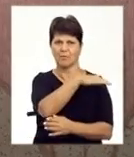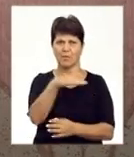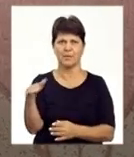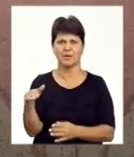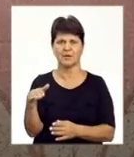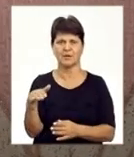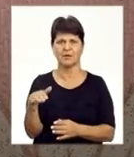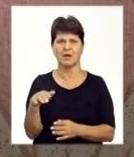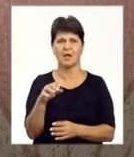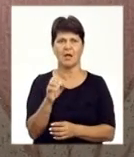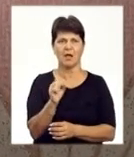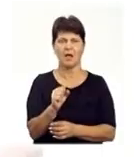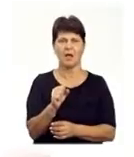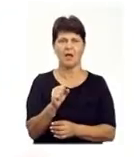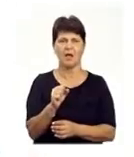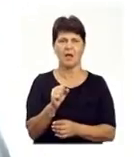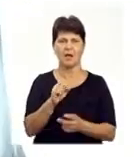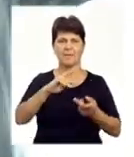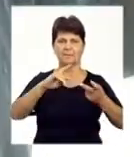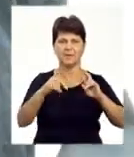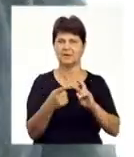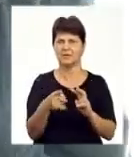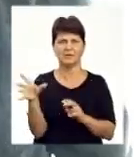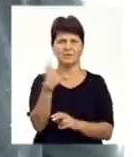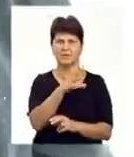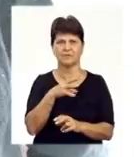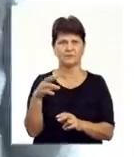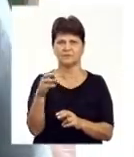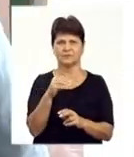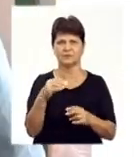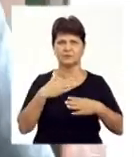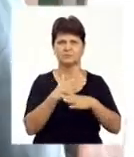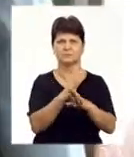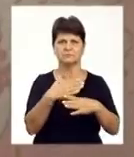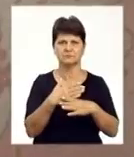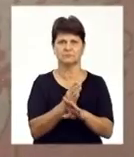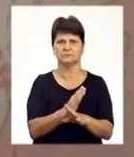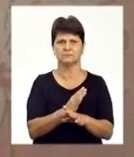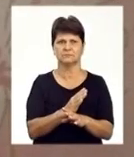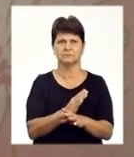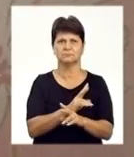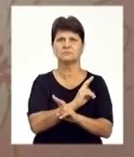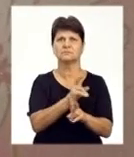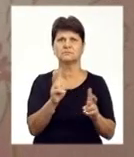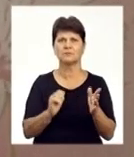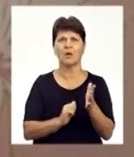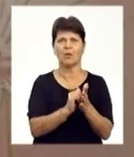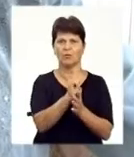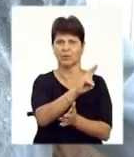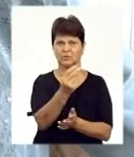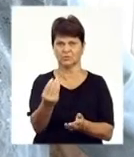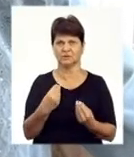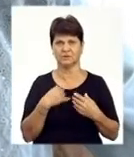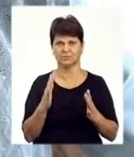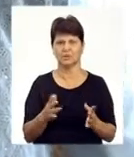порвало. А тут верхом тут міняли, то тут взагалі теж все, кругом побито. На обої хтось буде давати